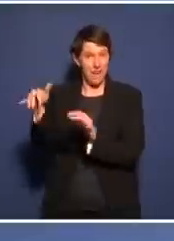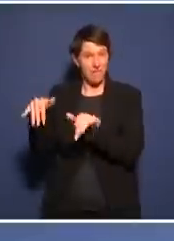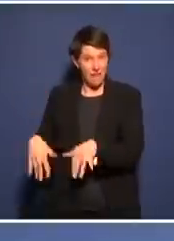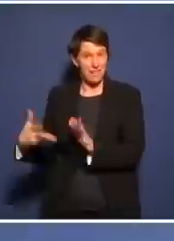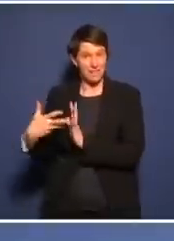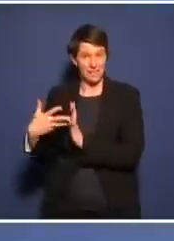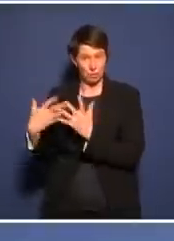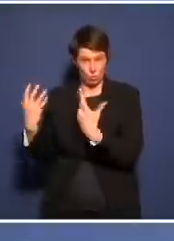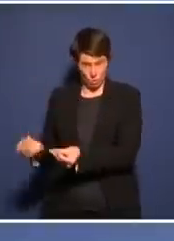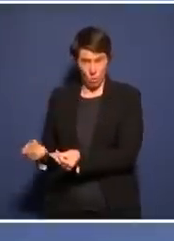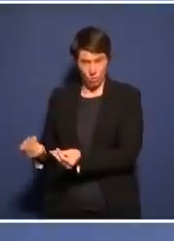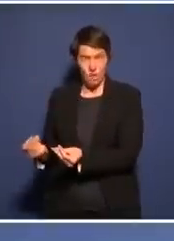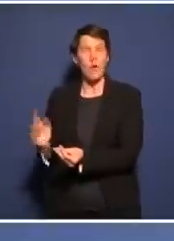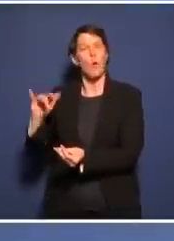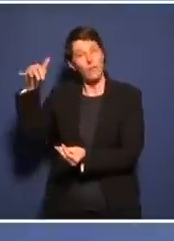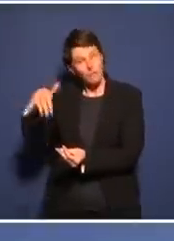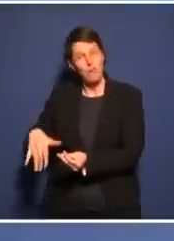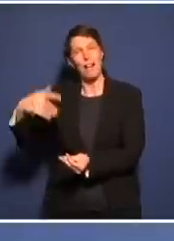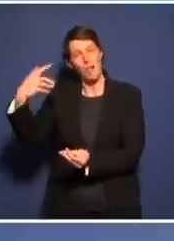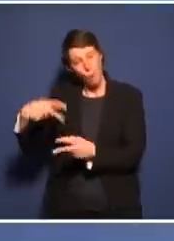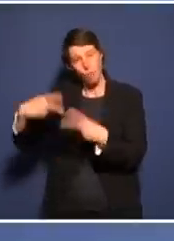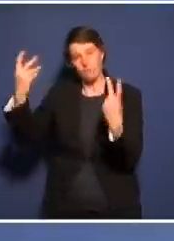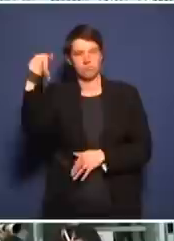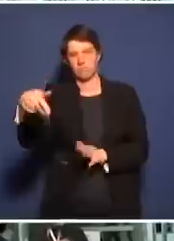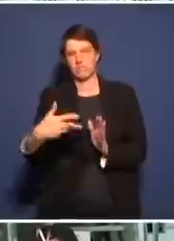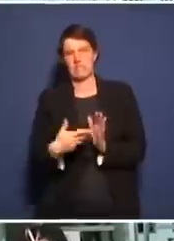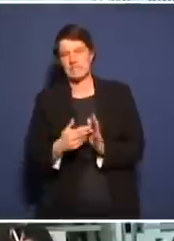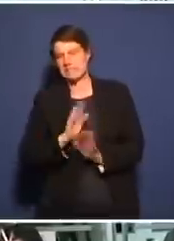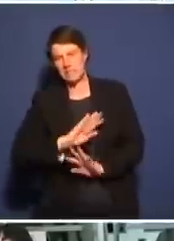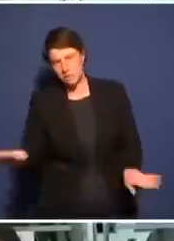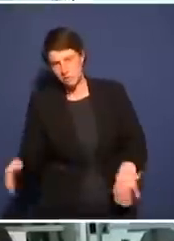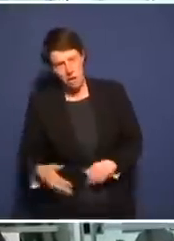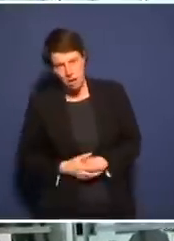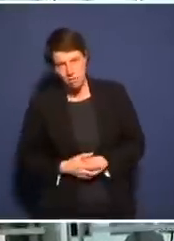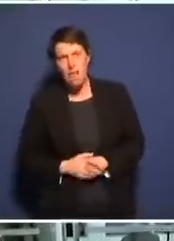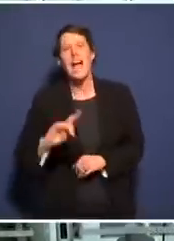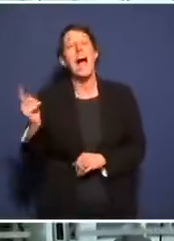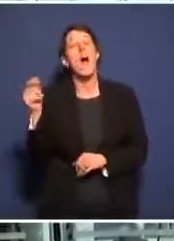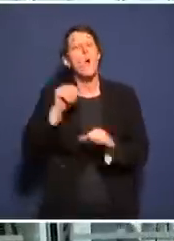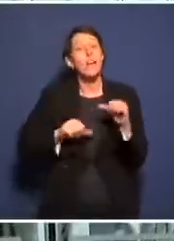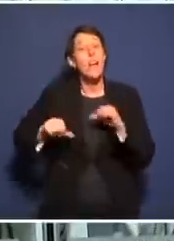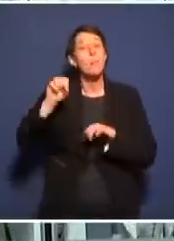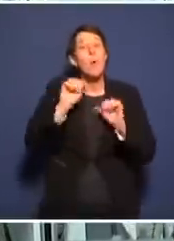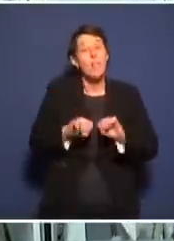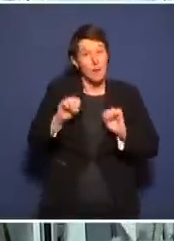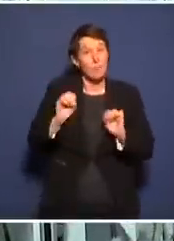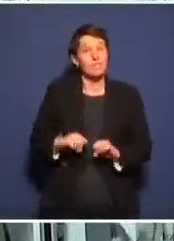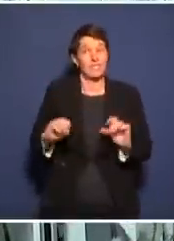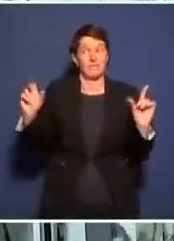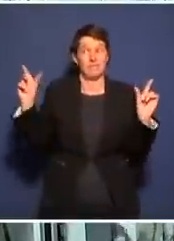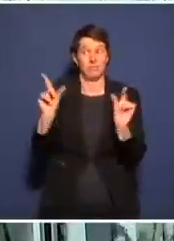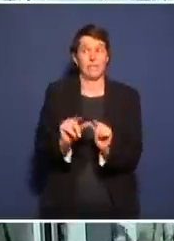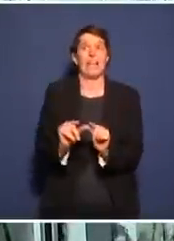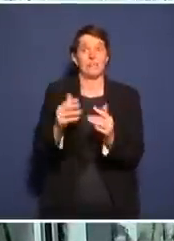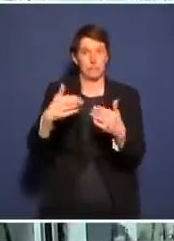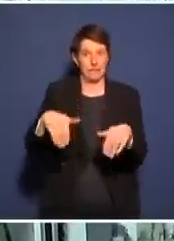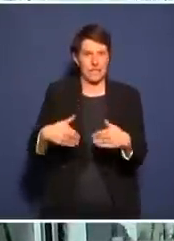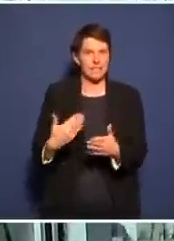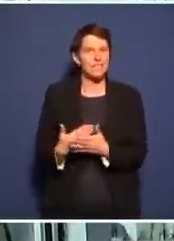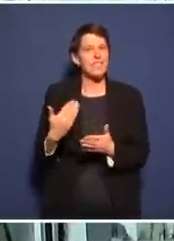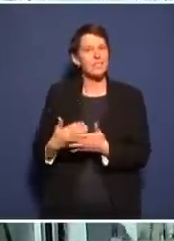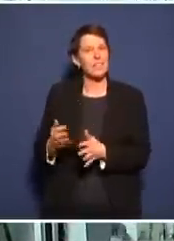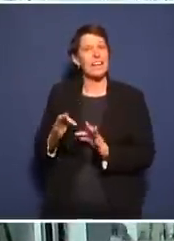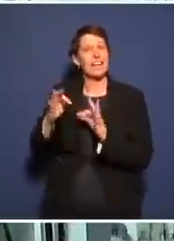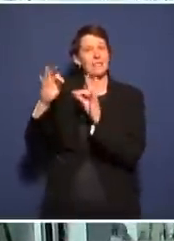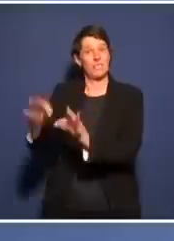Symptome haben oder nur geringe, so gering, dass sie nicht mal zum Test gehen. Auch wegen begrenzter Laborkapazitäten wird nur noch ein Teil der infizierten